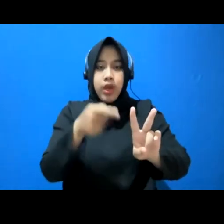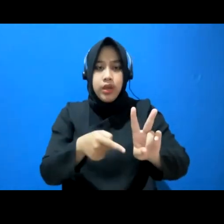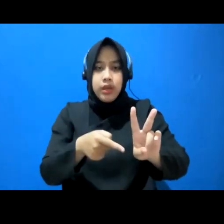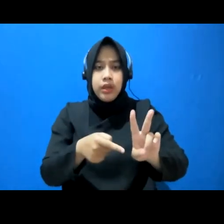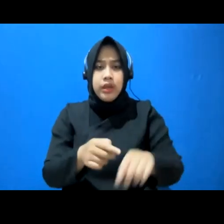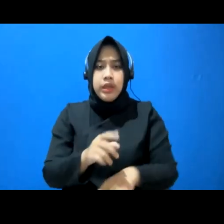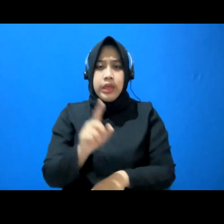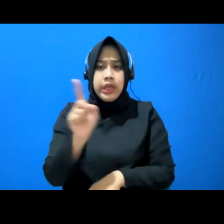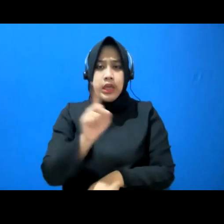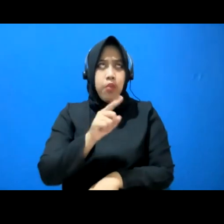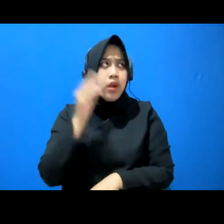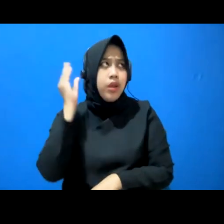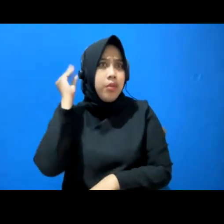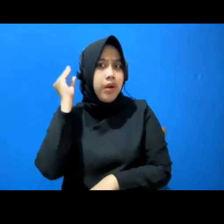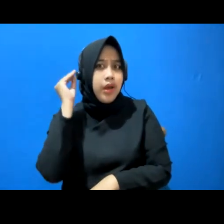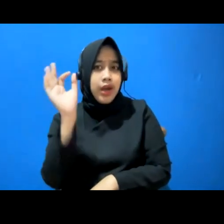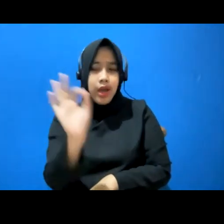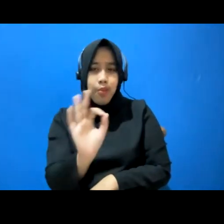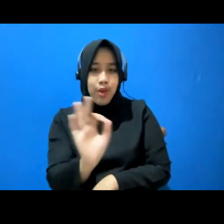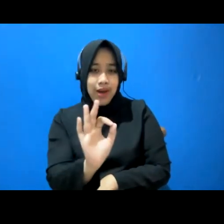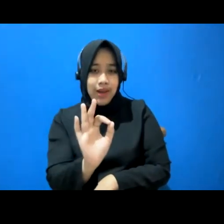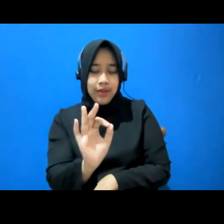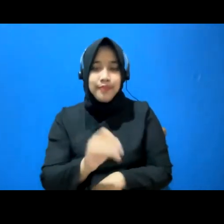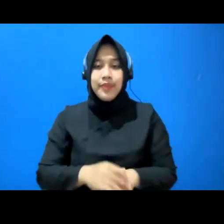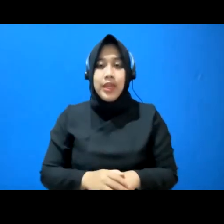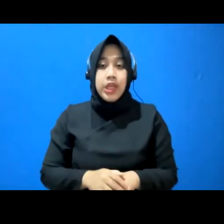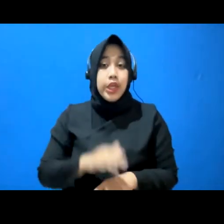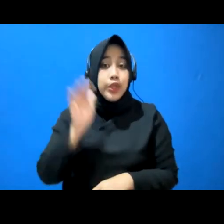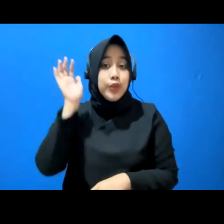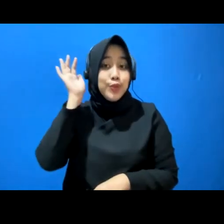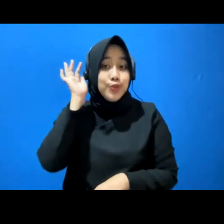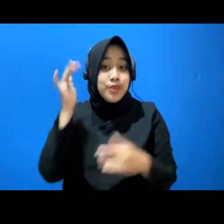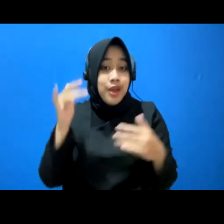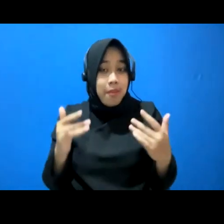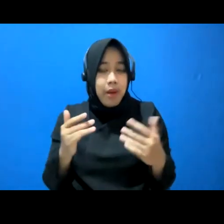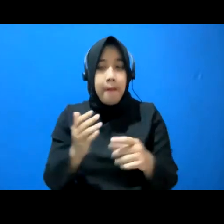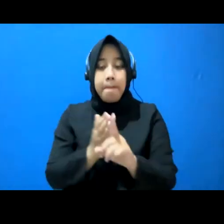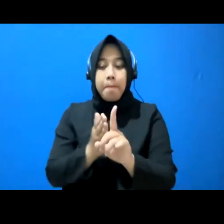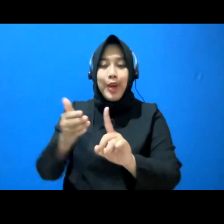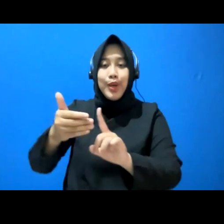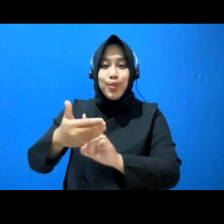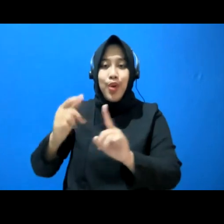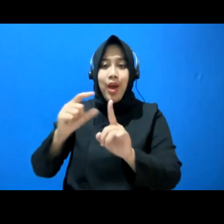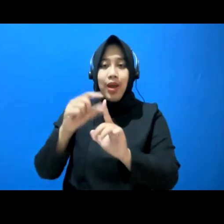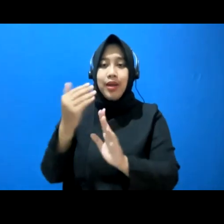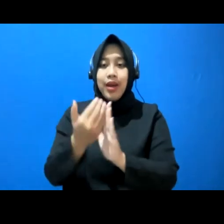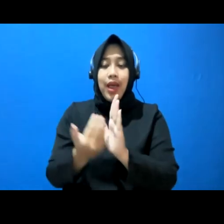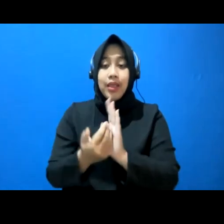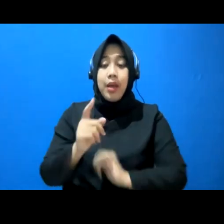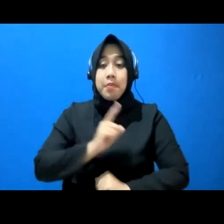dengar. Oleh karena itu isunya adalah perlindungan data pribadinya bagaimana.